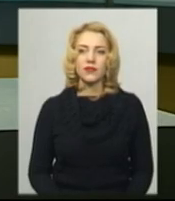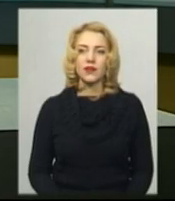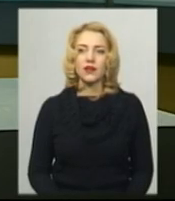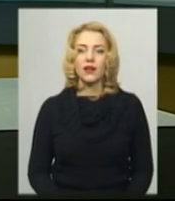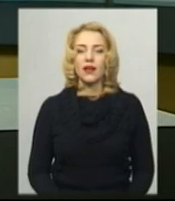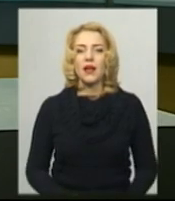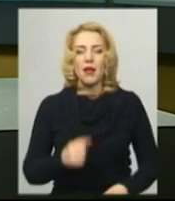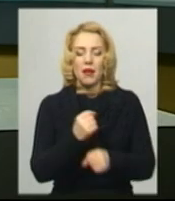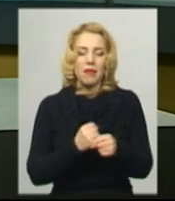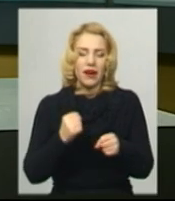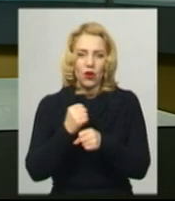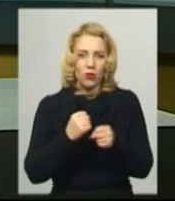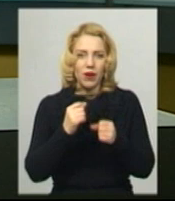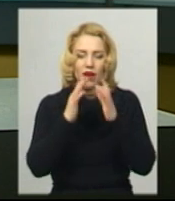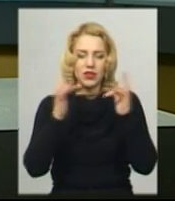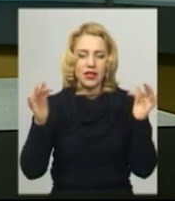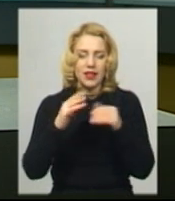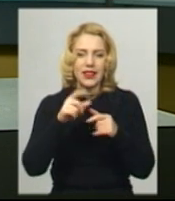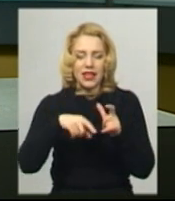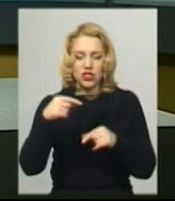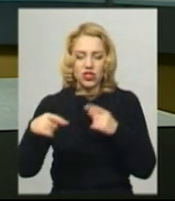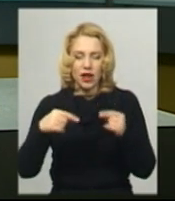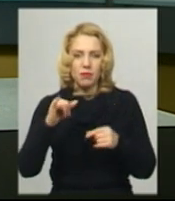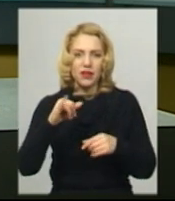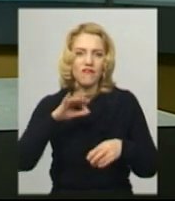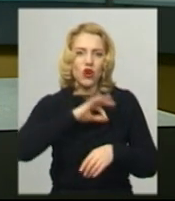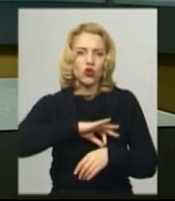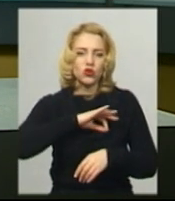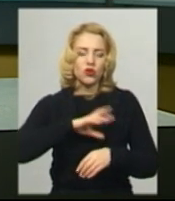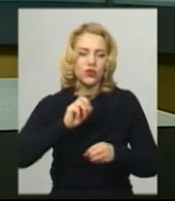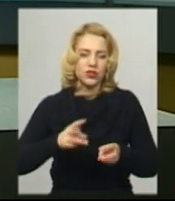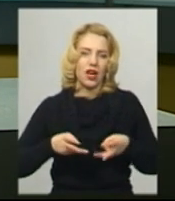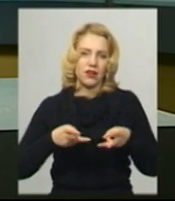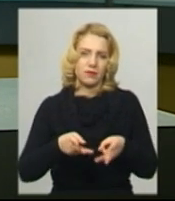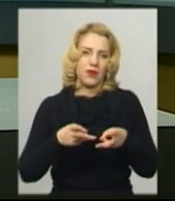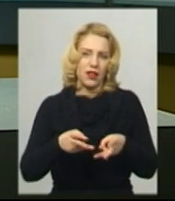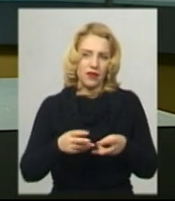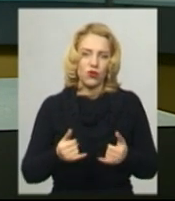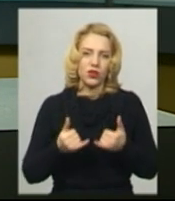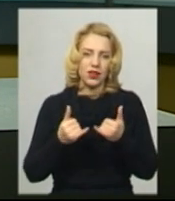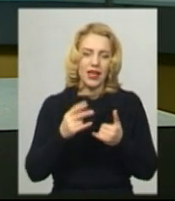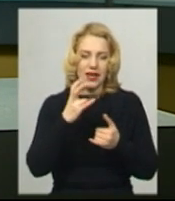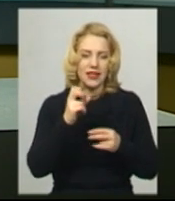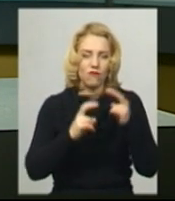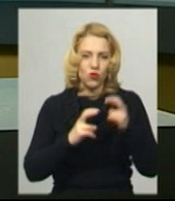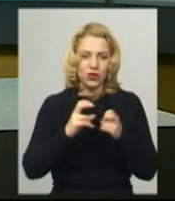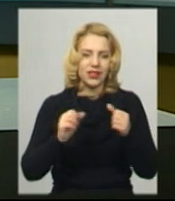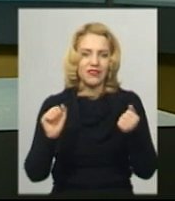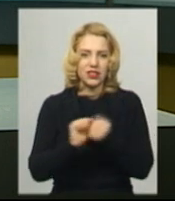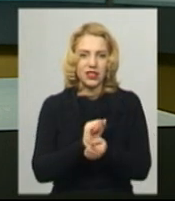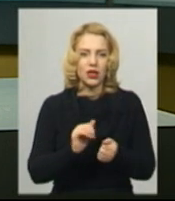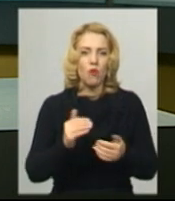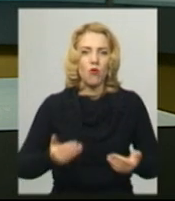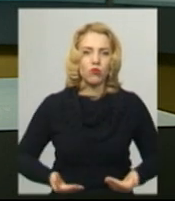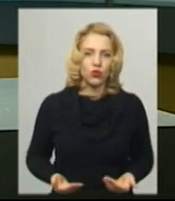Переробляють ялинки на щепи і використовують як паливо на Хмельницькому полігоні твердих побутових відходів. За словами директора Хмельницького